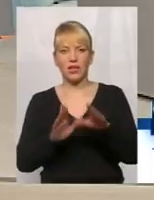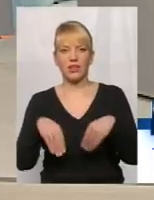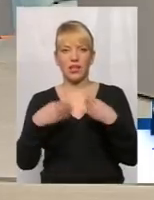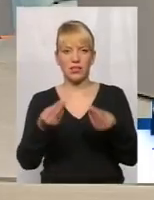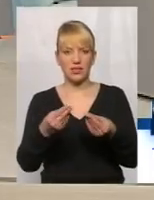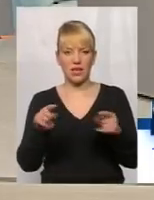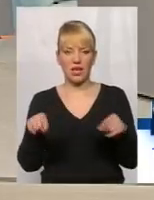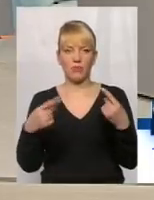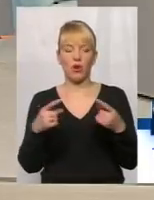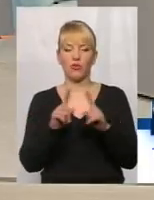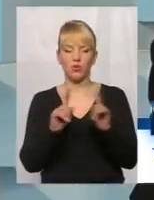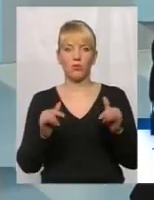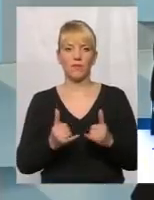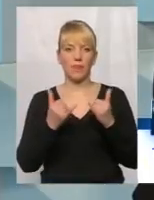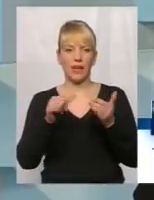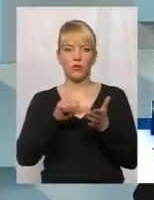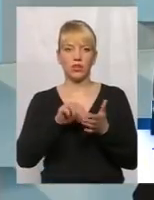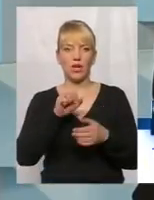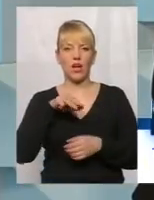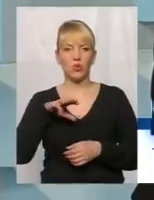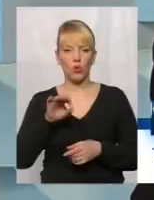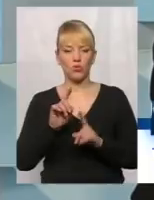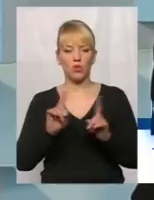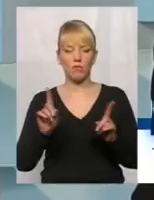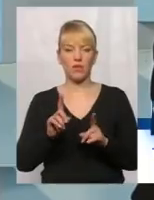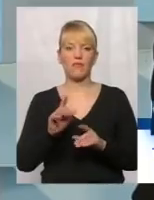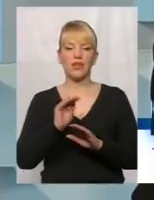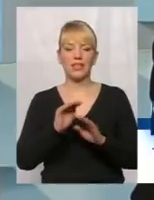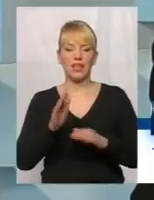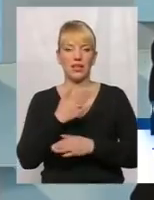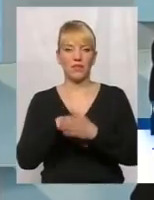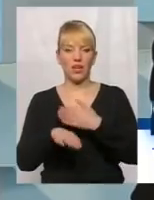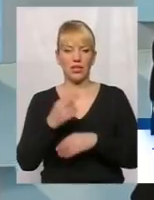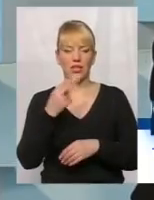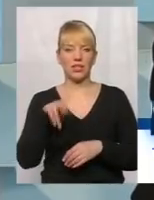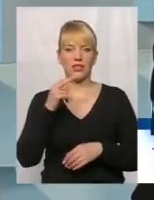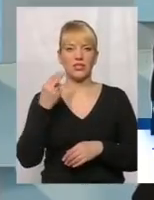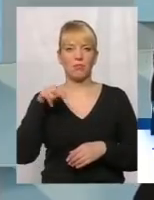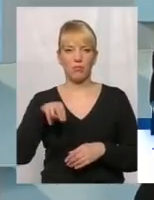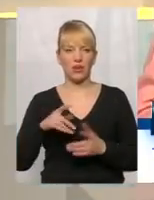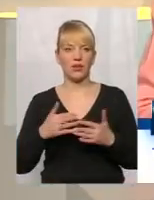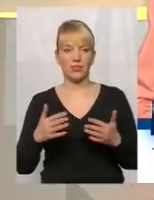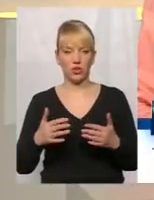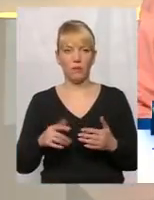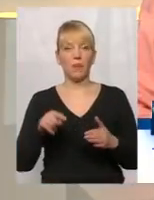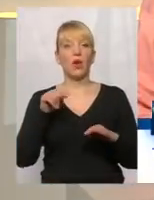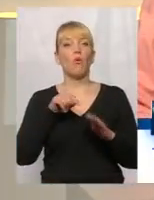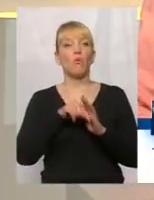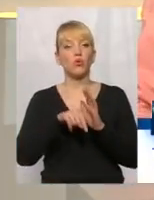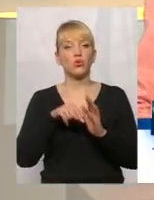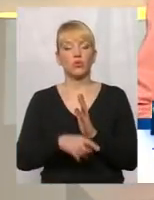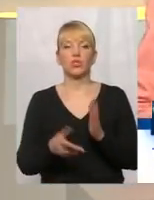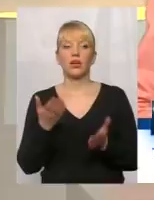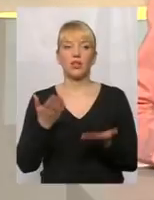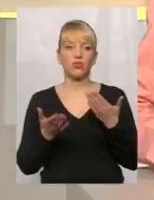Особливо учасникам АТО, особлива увага дітей з інвалідністю, це діти з ДЦП і інше. Тобто, по суті, якщо говорити